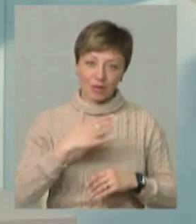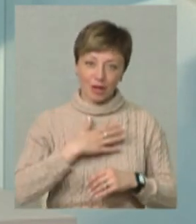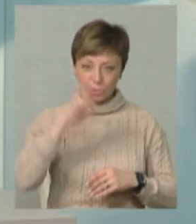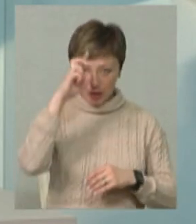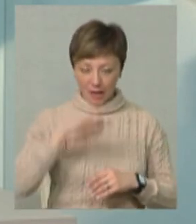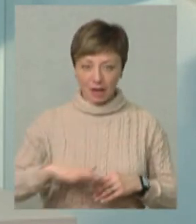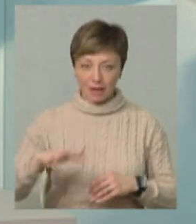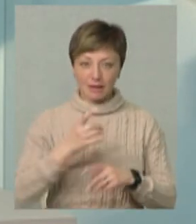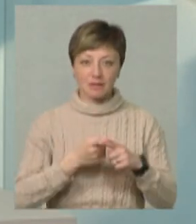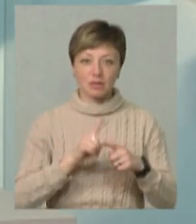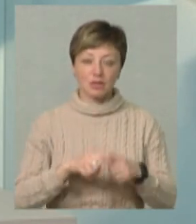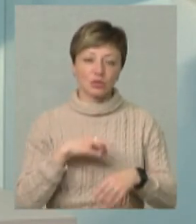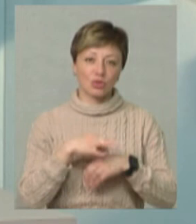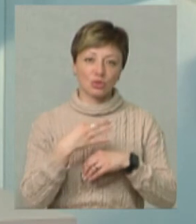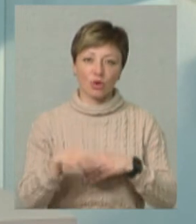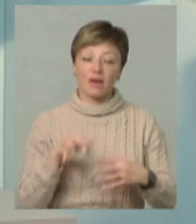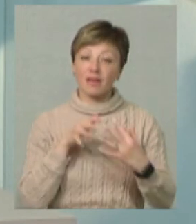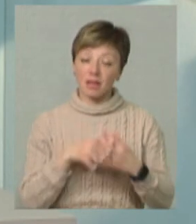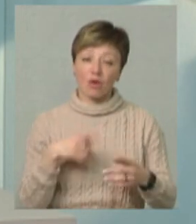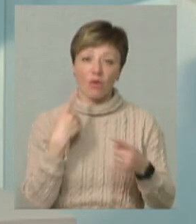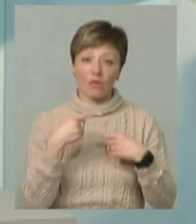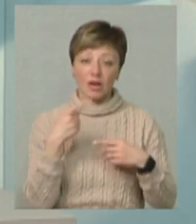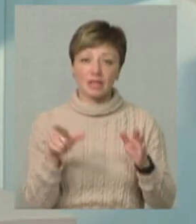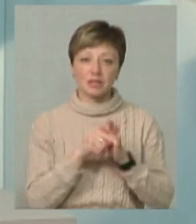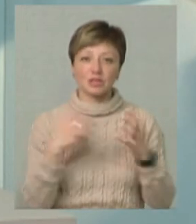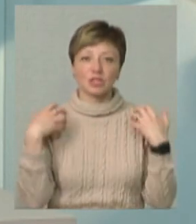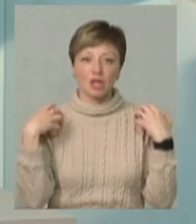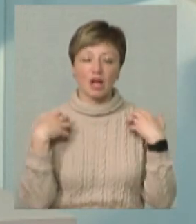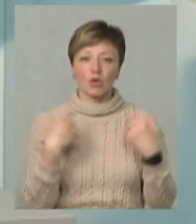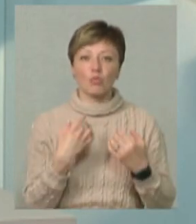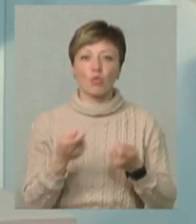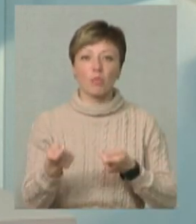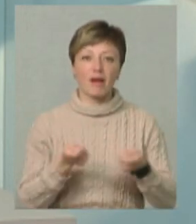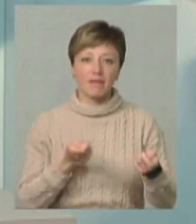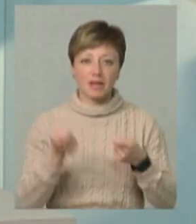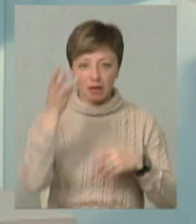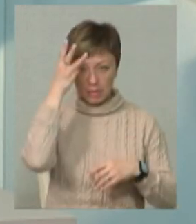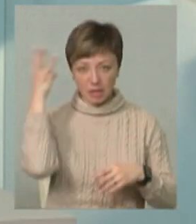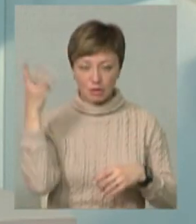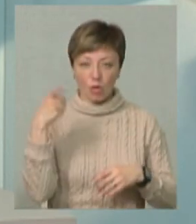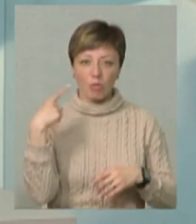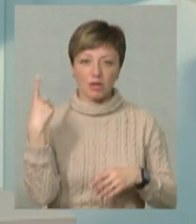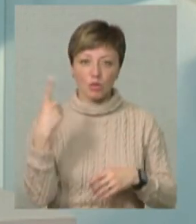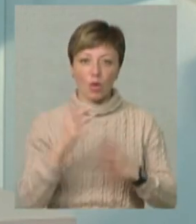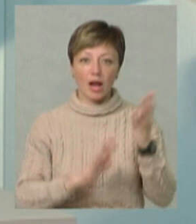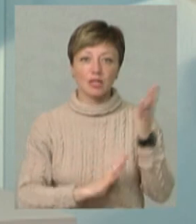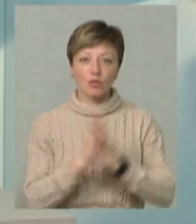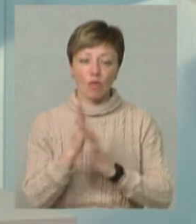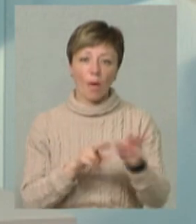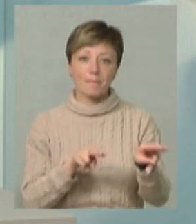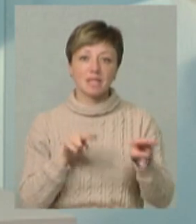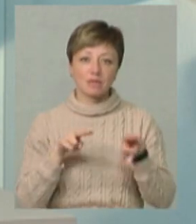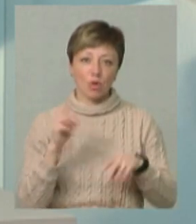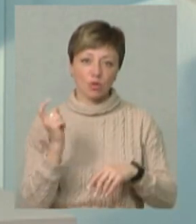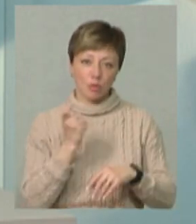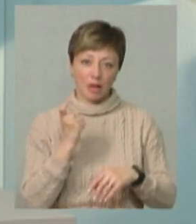країни у цій жорстокій війні. Про це ми говорили із начальником управління Хмельницького обласного лісового та мисливського